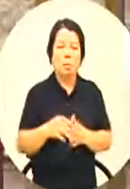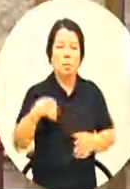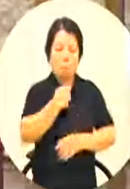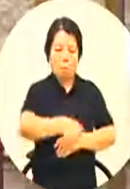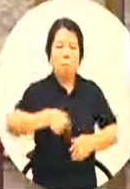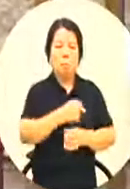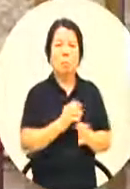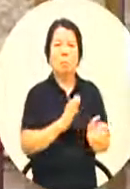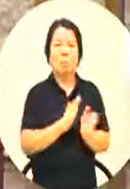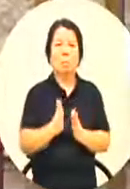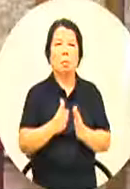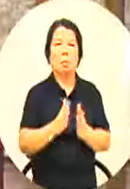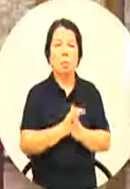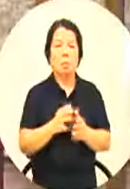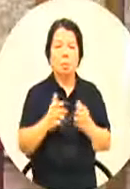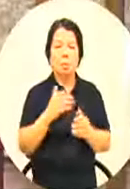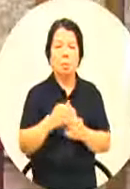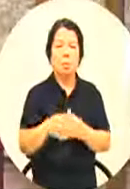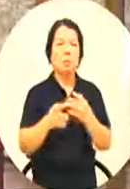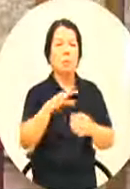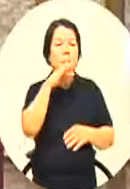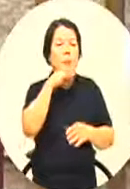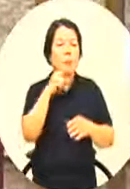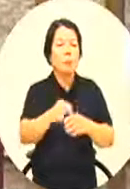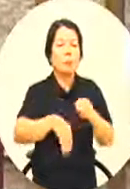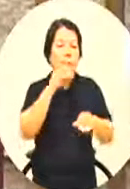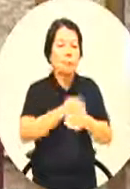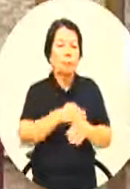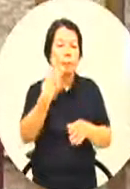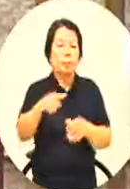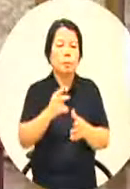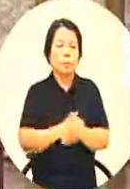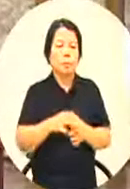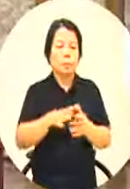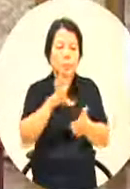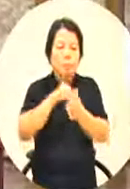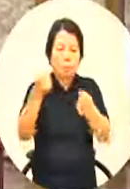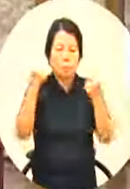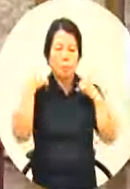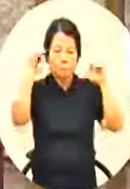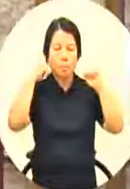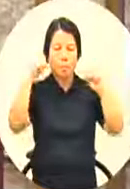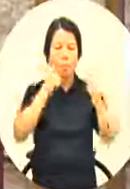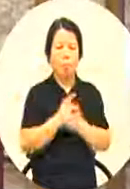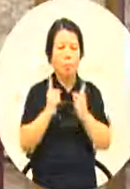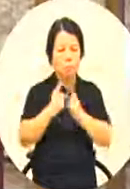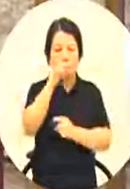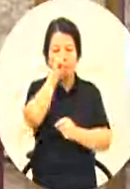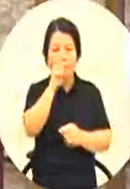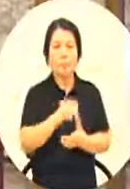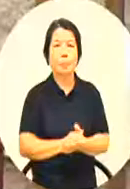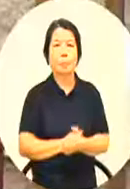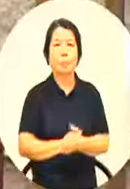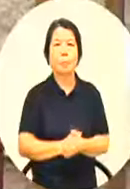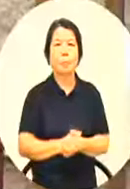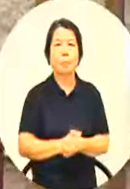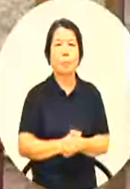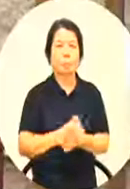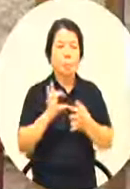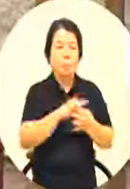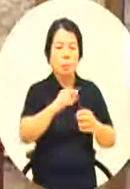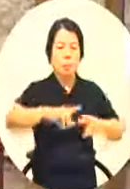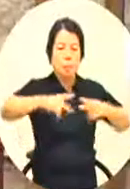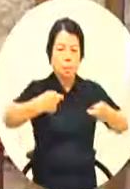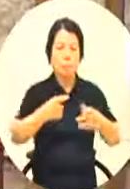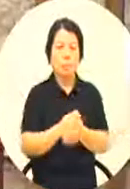面都比较成熟的时候再来练这些体育项目会比较好所以他就把它调